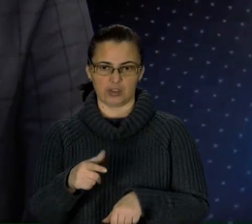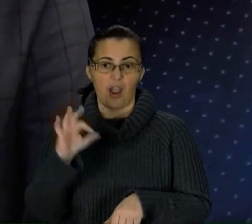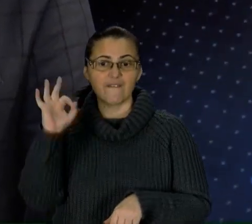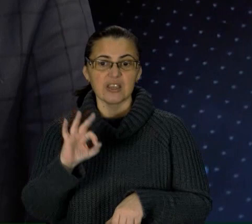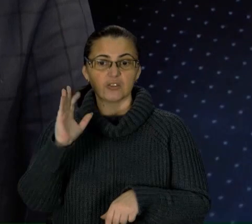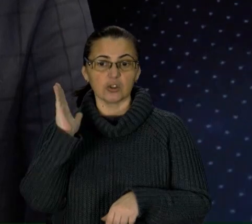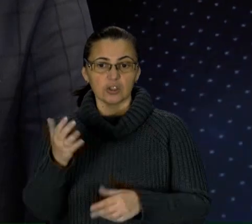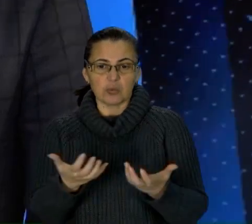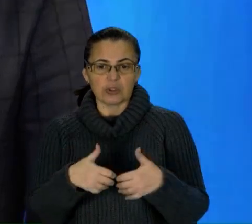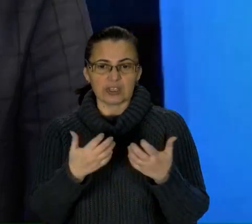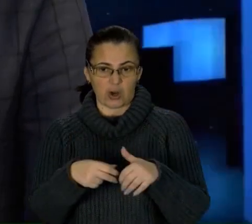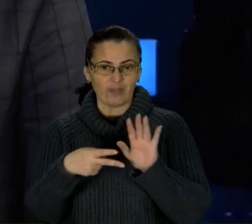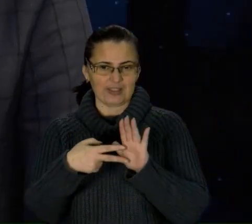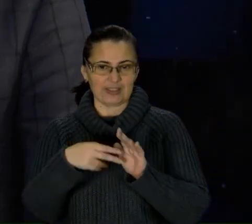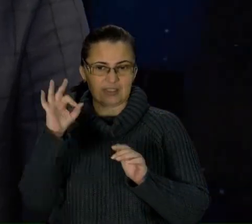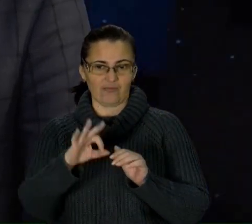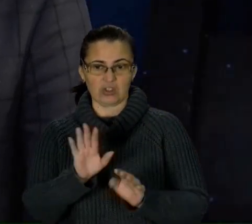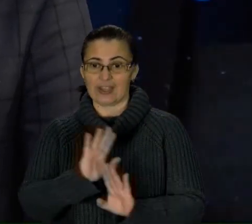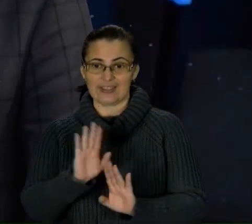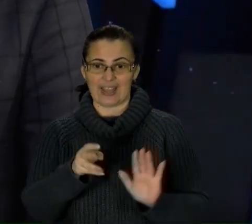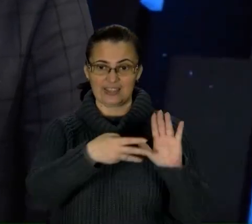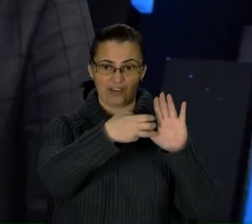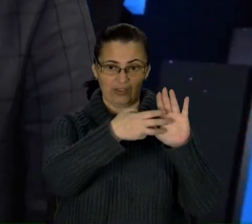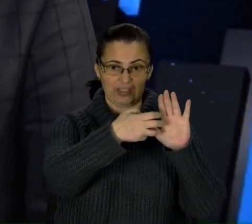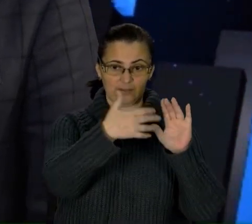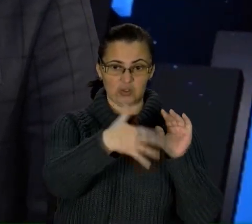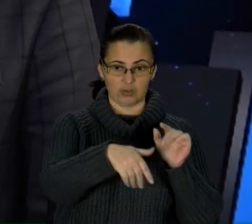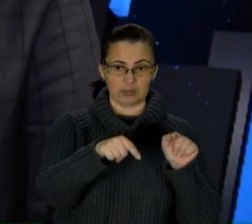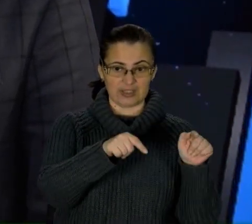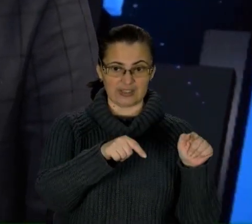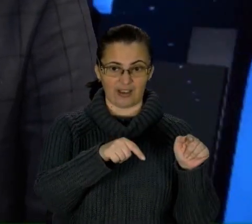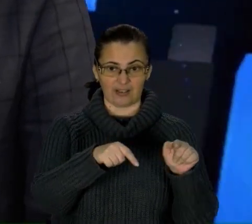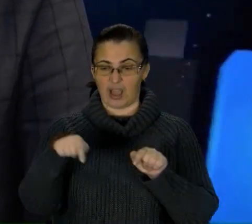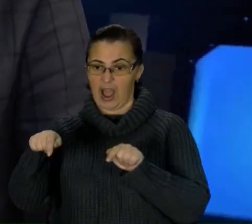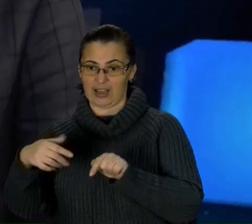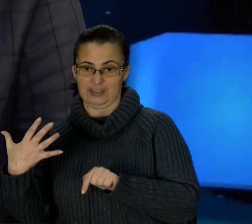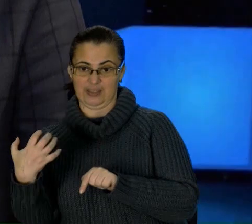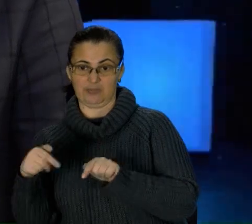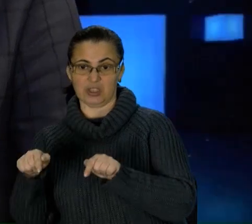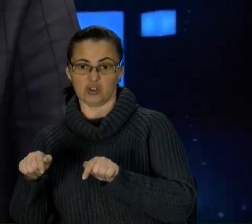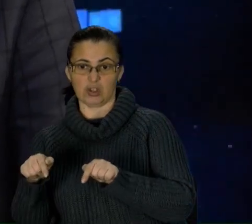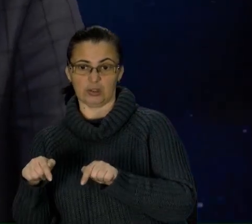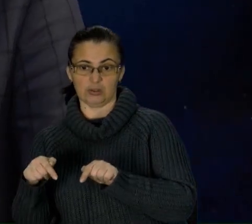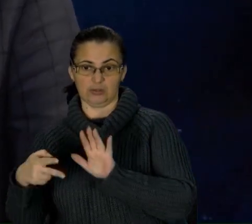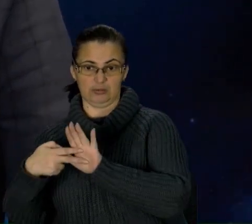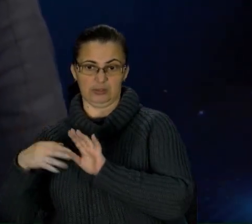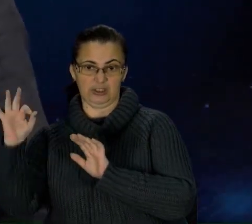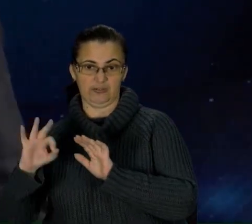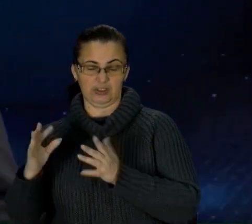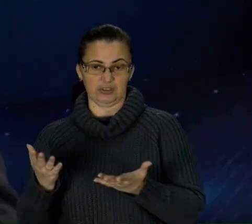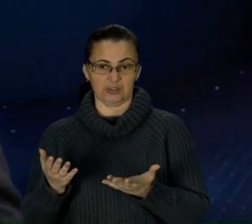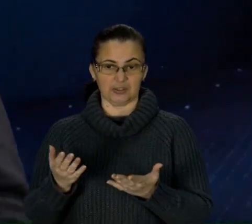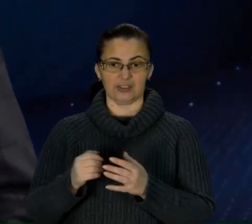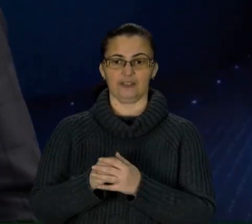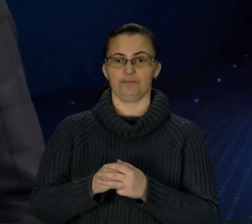нараховуватися, 7% вже буде нараховуватися не на 850, а на 7. Тому рахувати переплату таким методом не зовсім коректно. Тобто